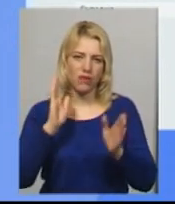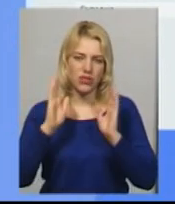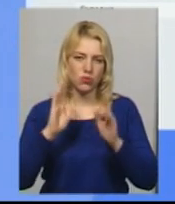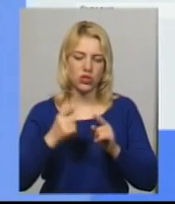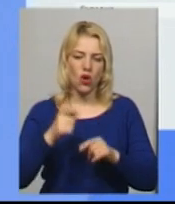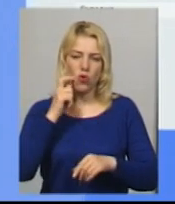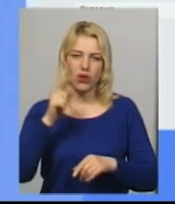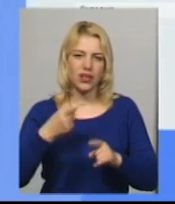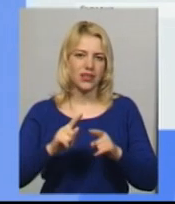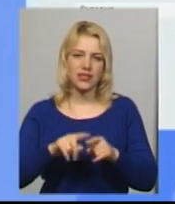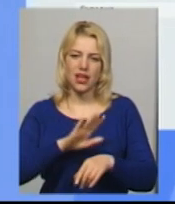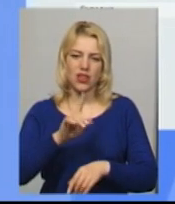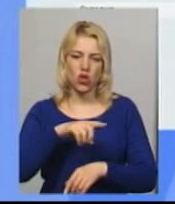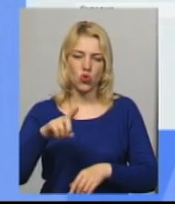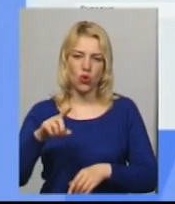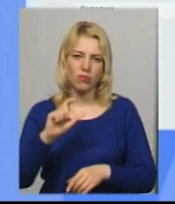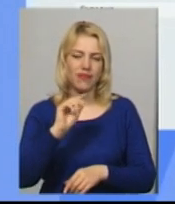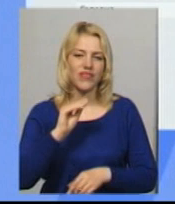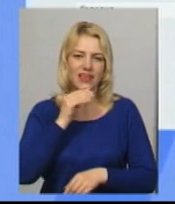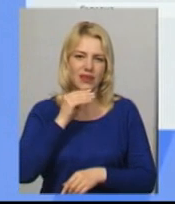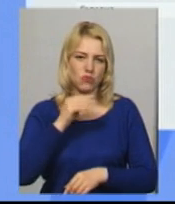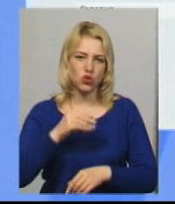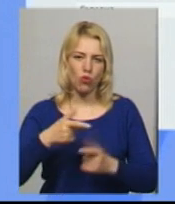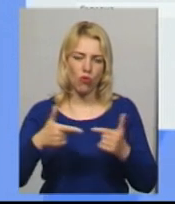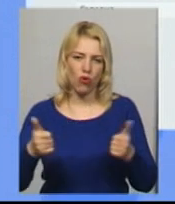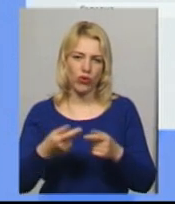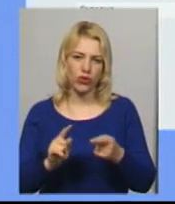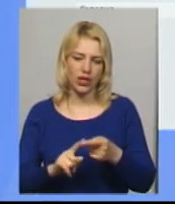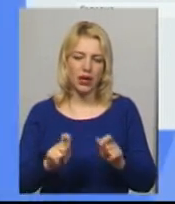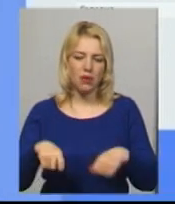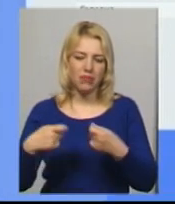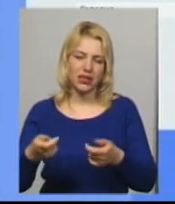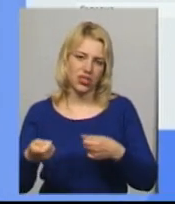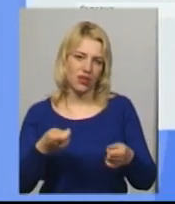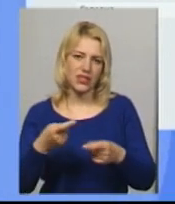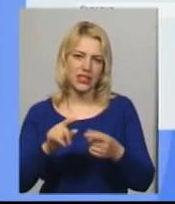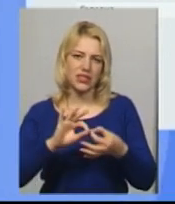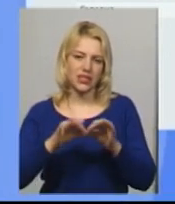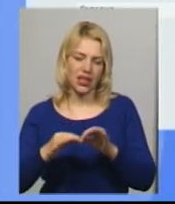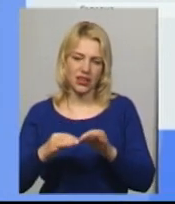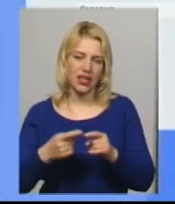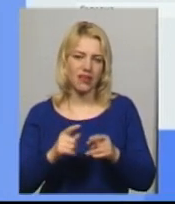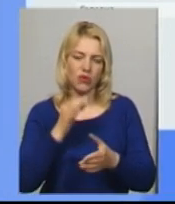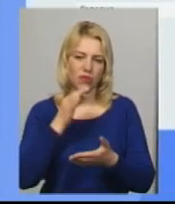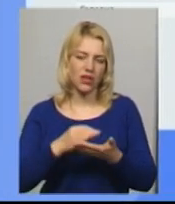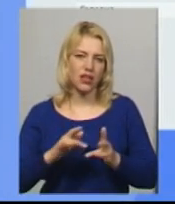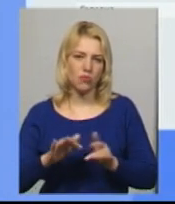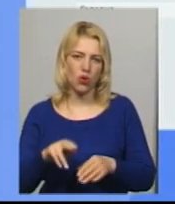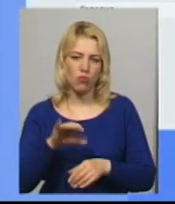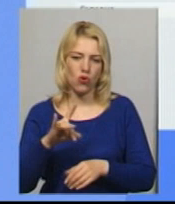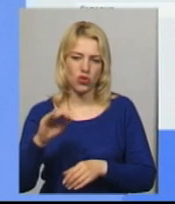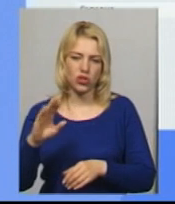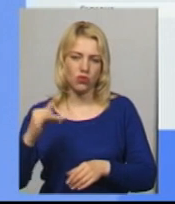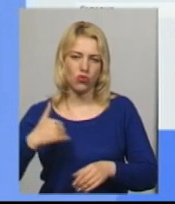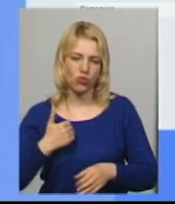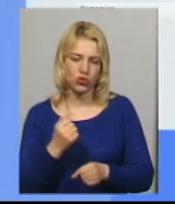– це не номер у єгипетському готелі, як здається пану Зеленському. Передача влади – це складний і відповідальний процес. Петро Порошенко прагне здійснити його